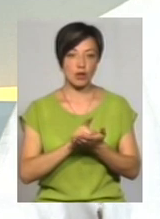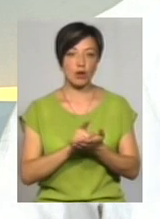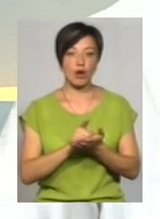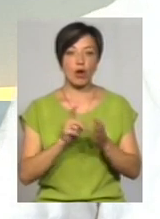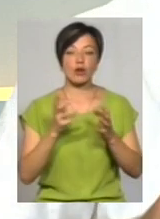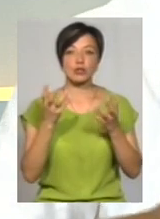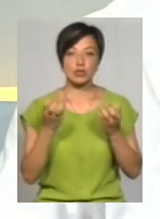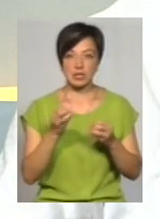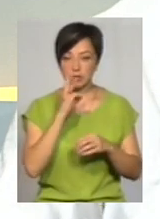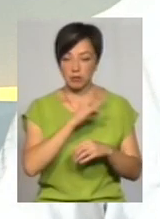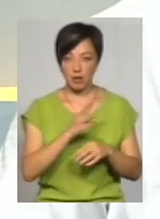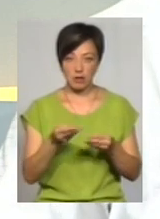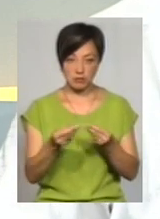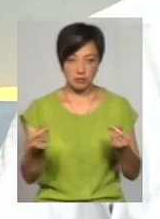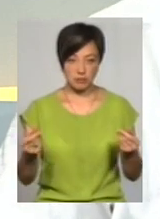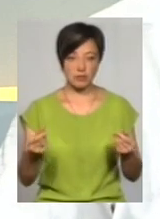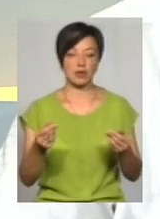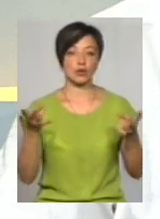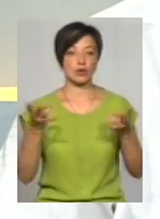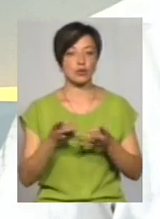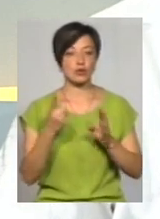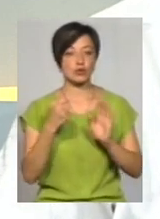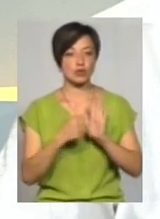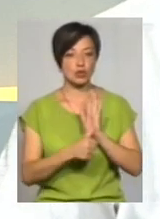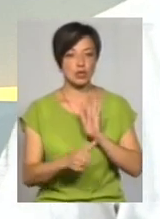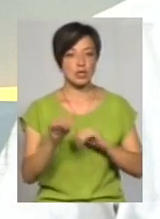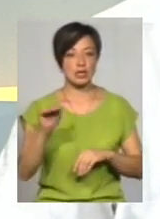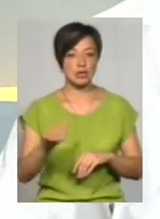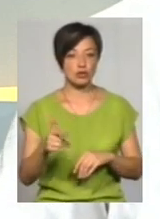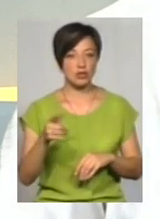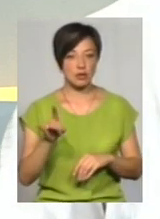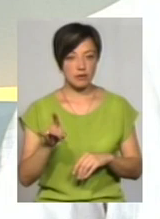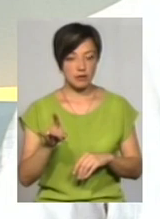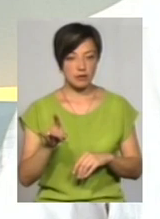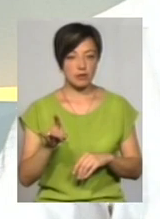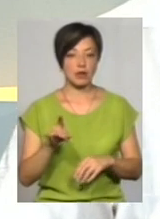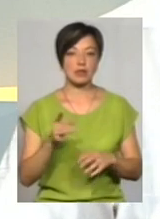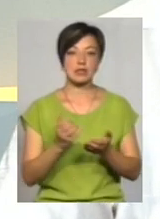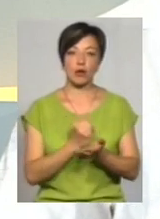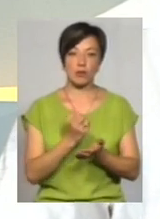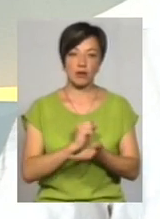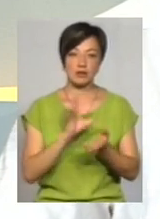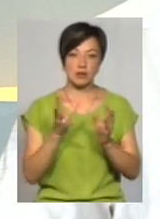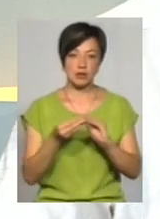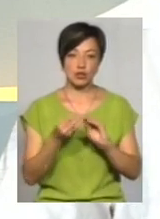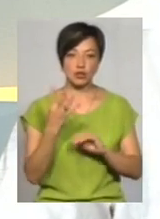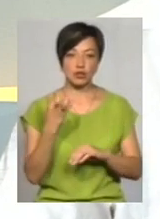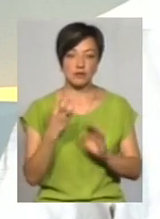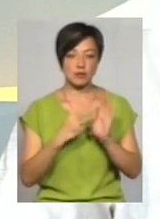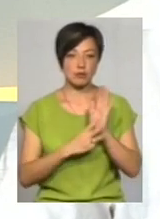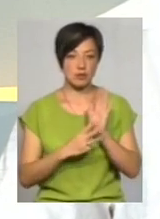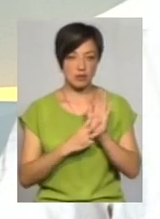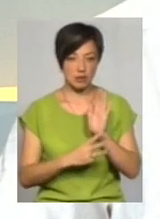тримати заробітну плату, необхідно було 160 тисяч гривень. Заробляли вони взагалі за все 480